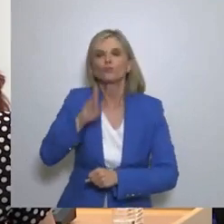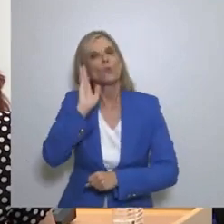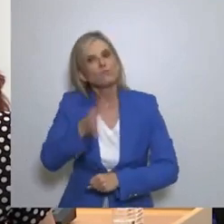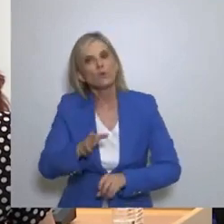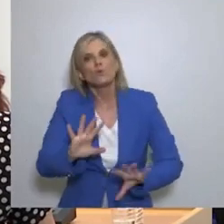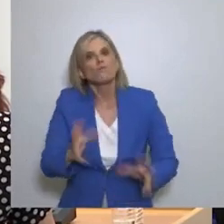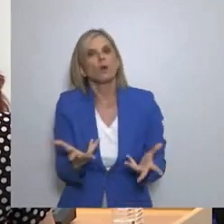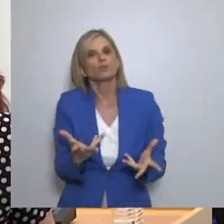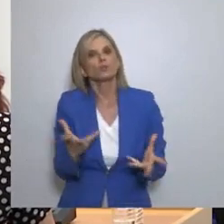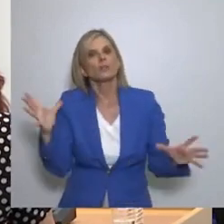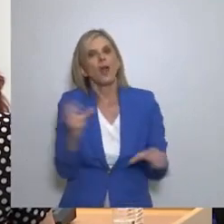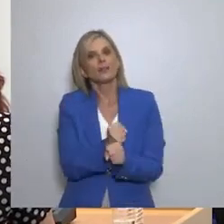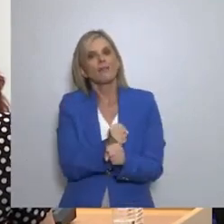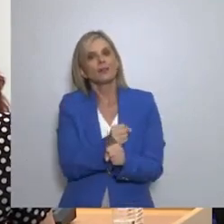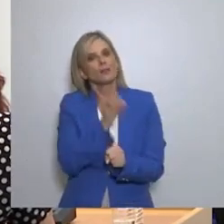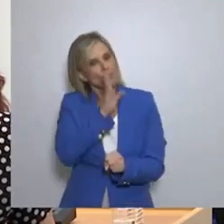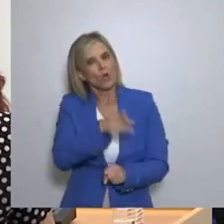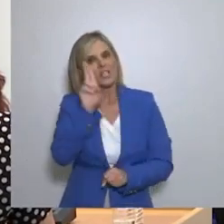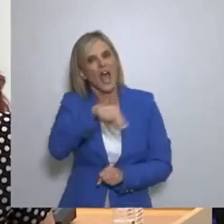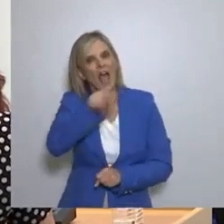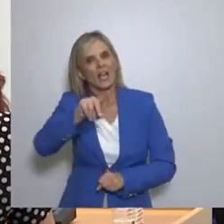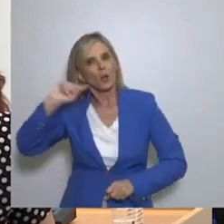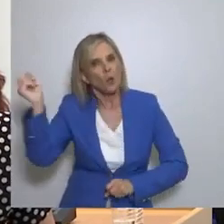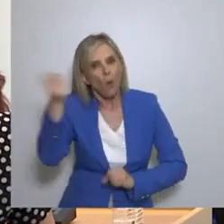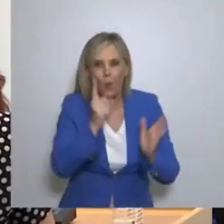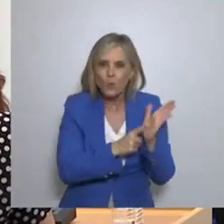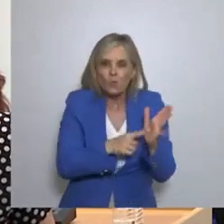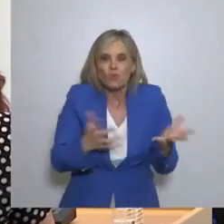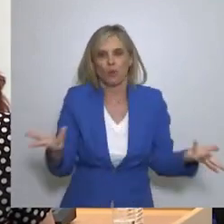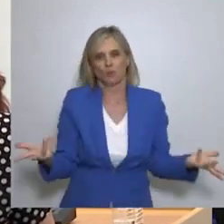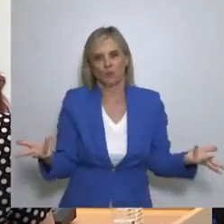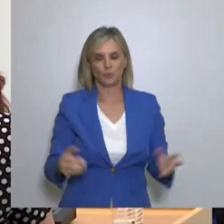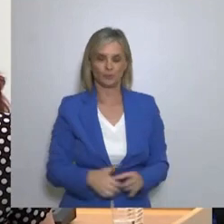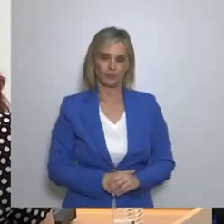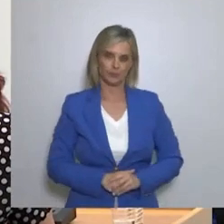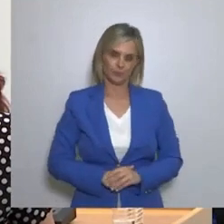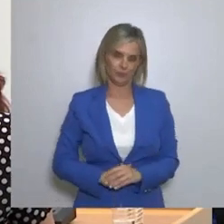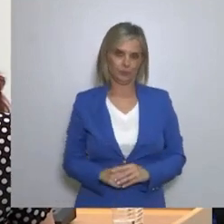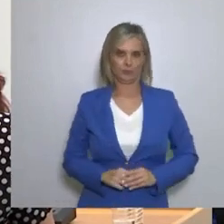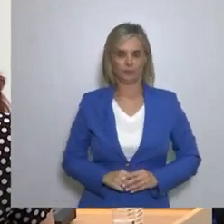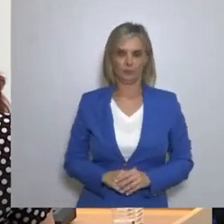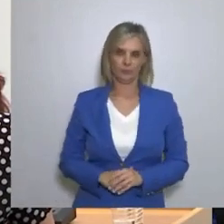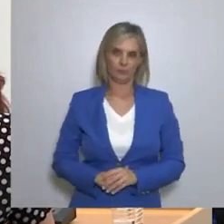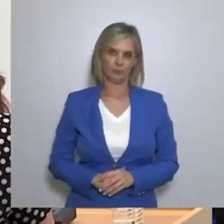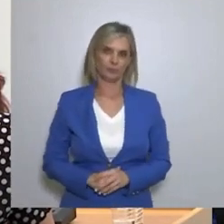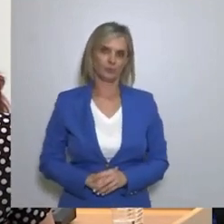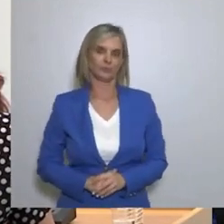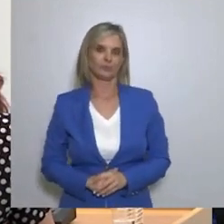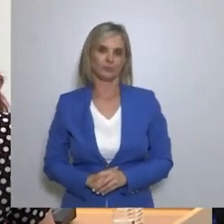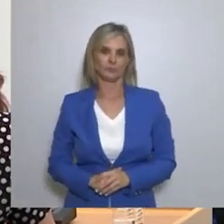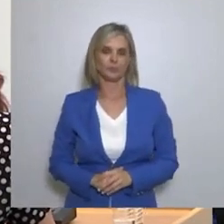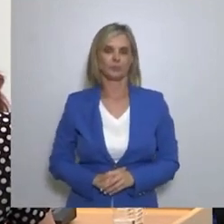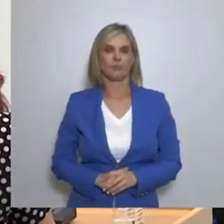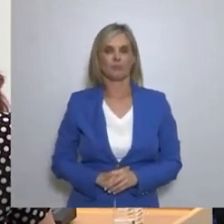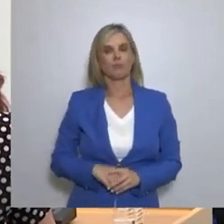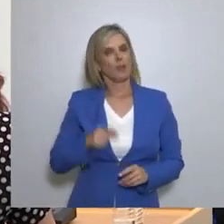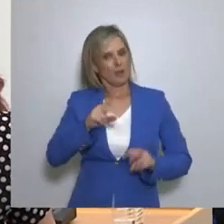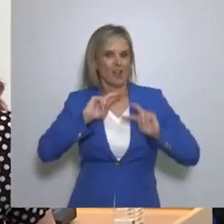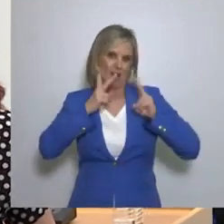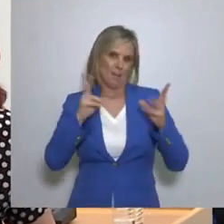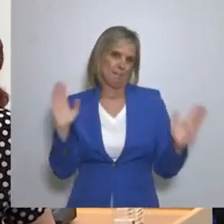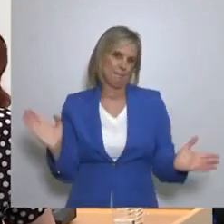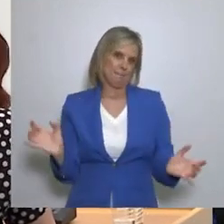Πώς θα επιτευχθεί αυτό Κύριε Ζουφλέρε Θεωρώ ότι απαντήθηκε Απλά να συμπληρώσω